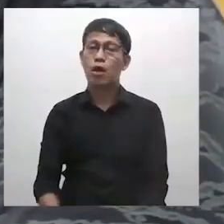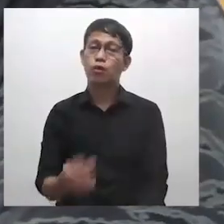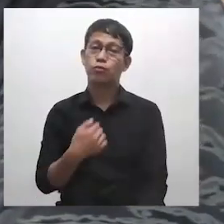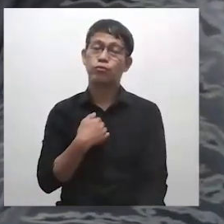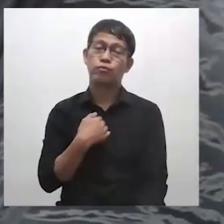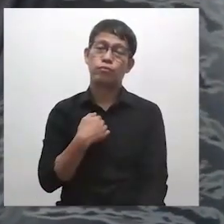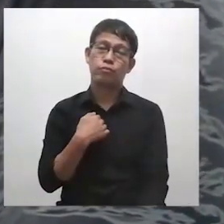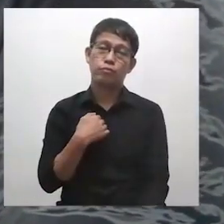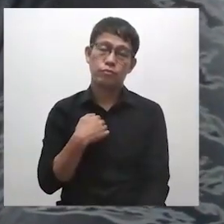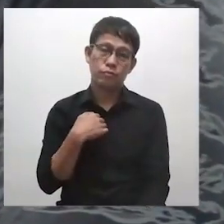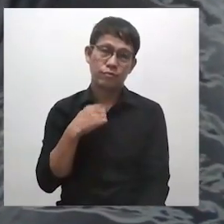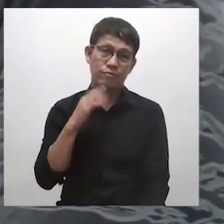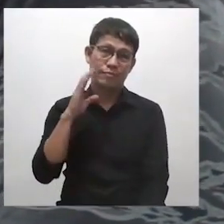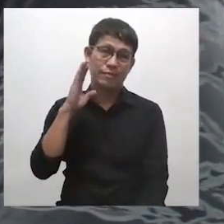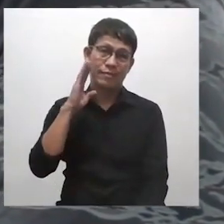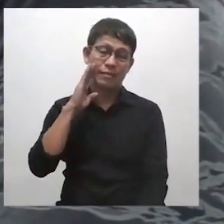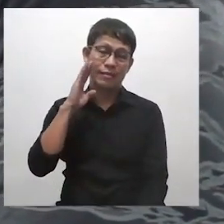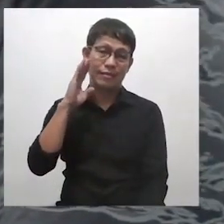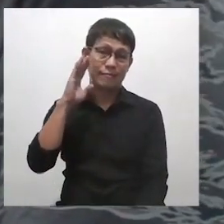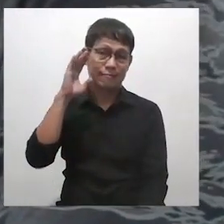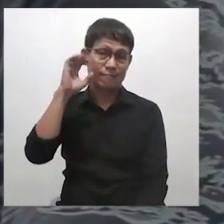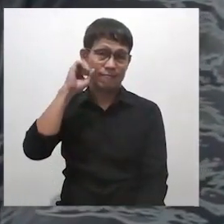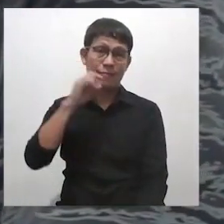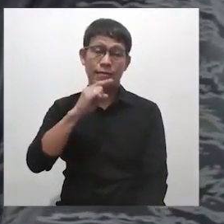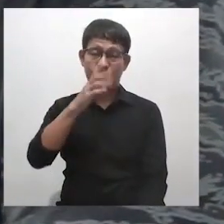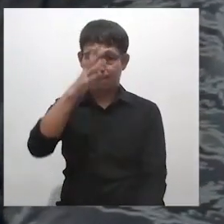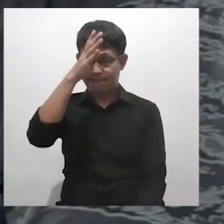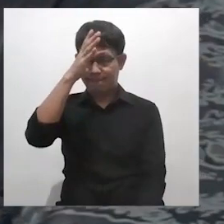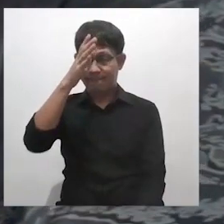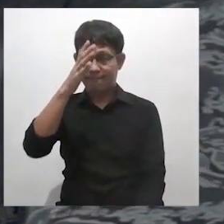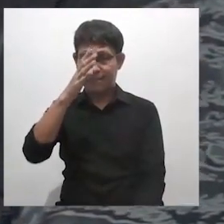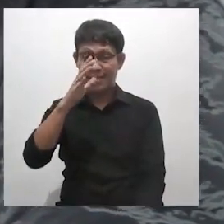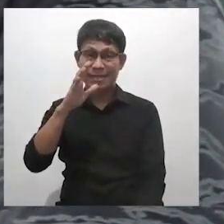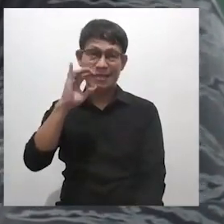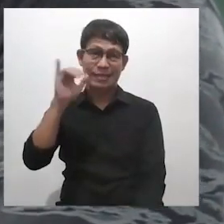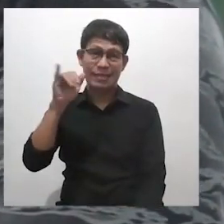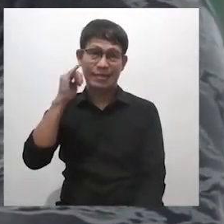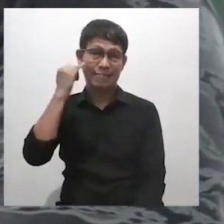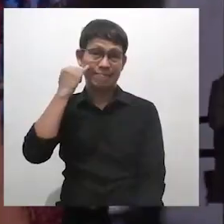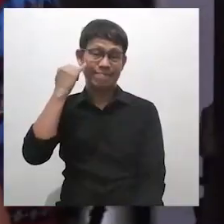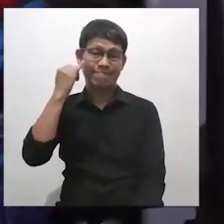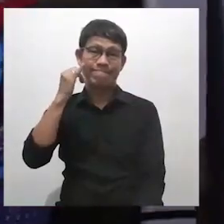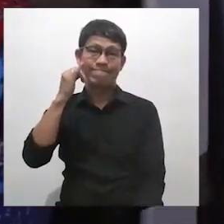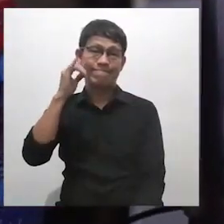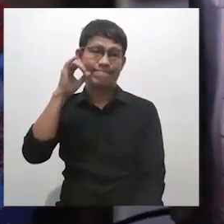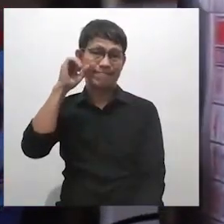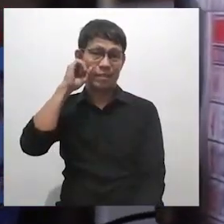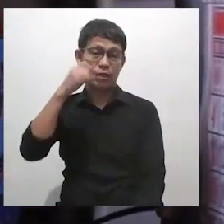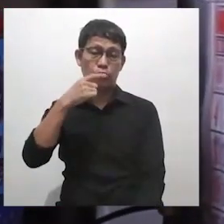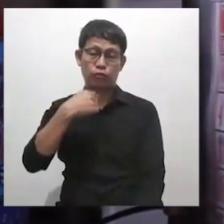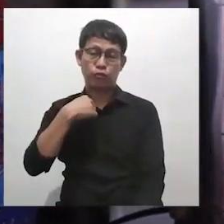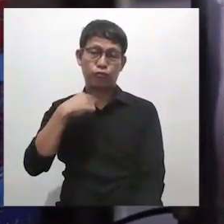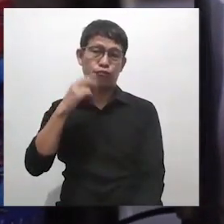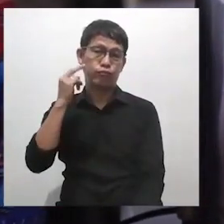Ako po pala si Junelle Sebastian, magulang ni Jaden James Sebastian. Ako po si